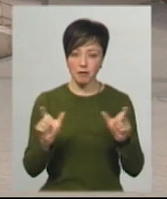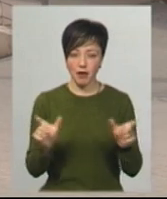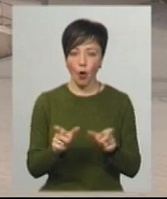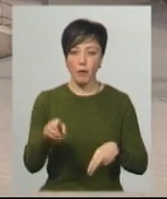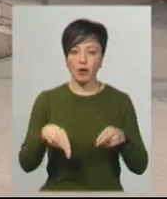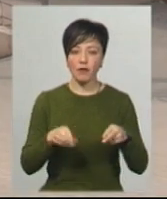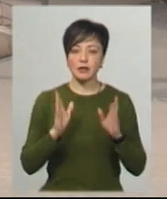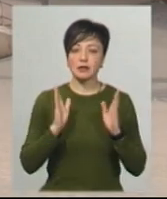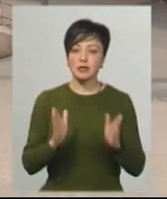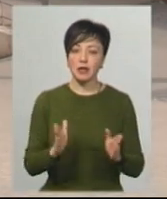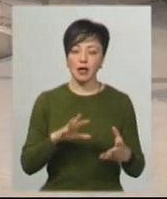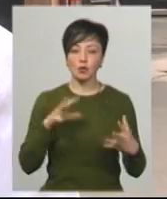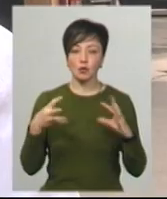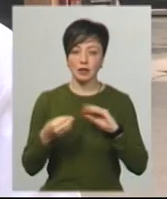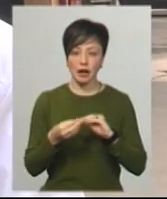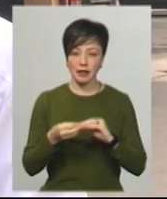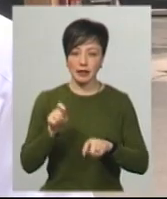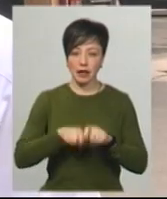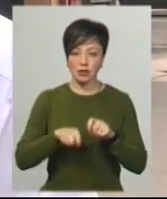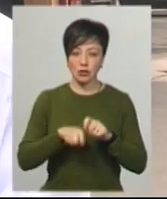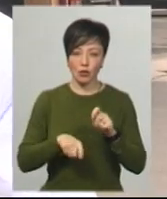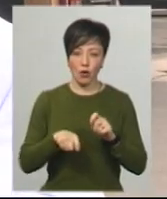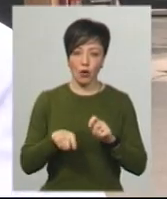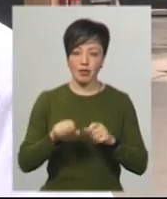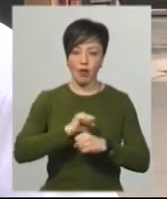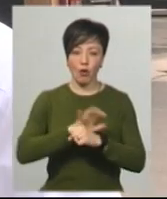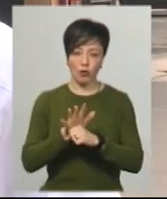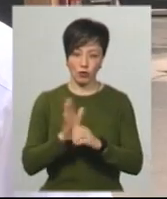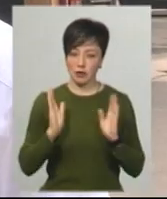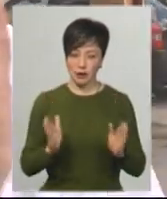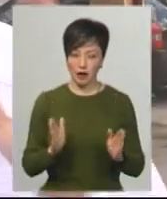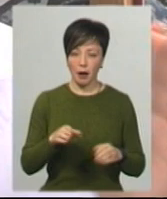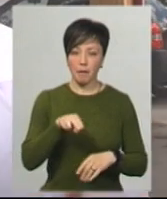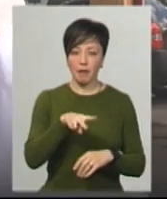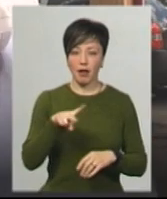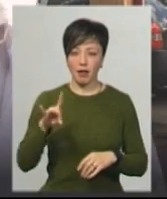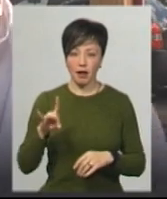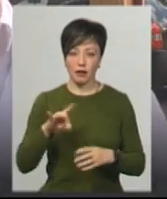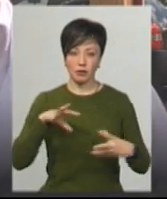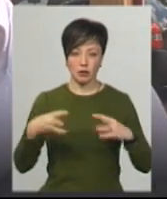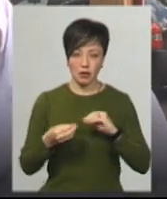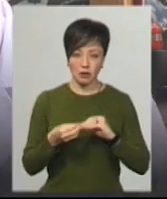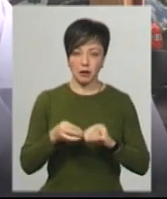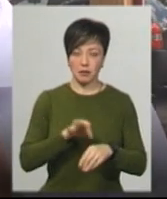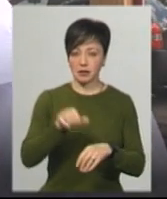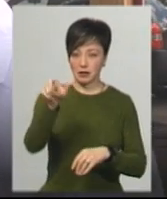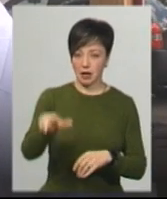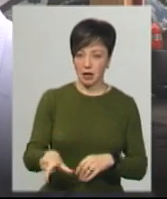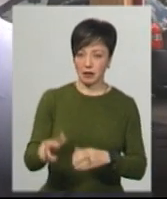пацієнтів, які матимуть результат тесту на ковід-19. Мають прийти до нас ПЛР-тестом. Пацієнт Іванов